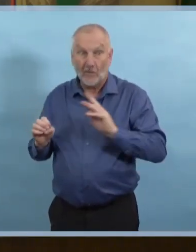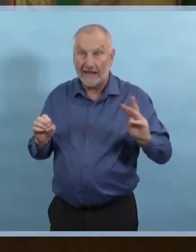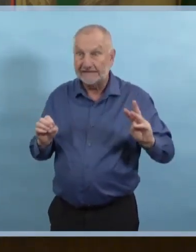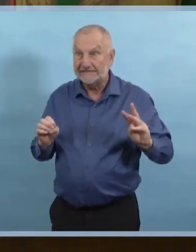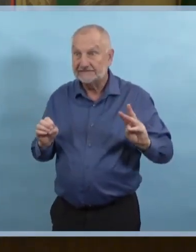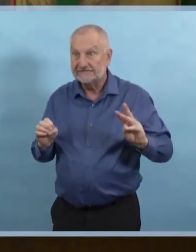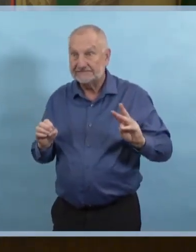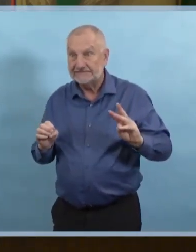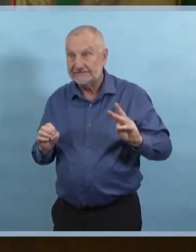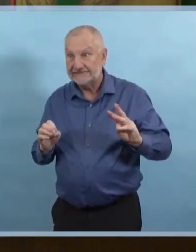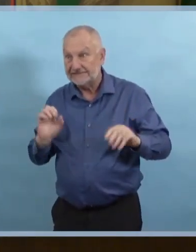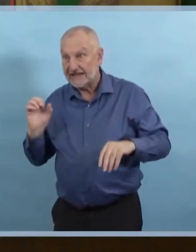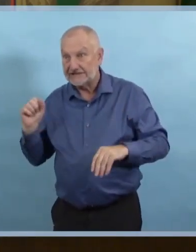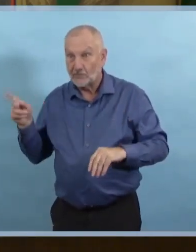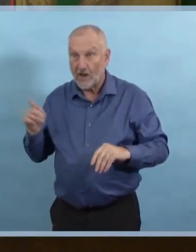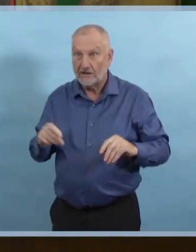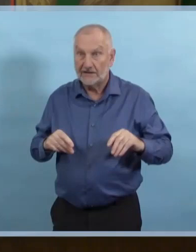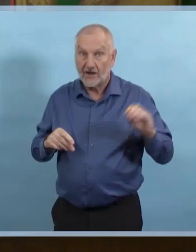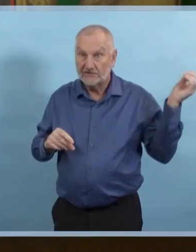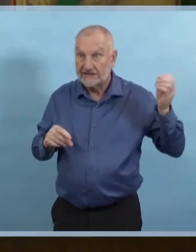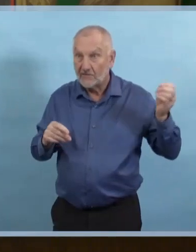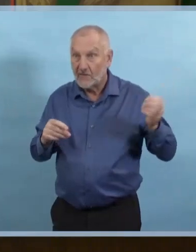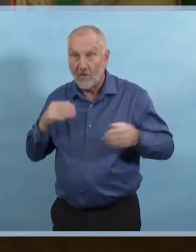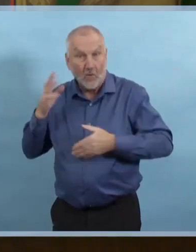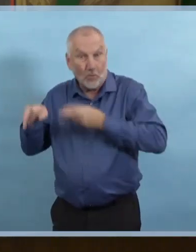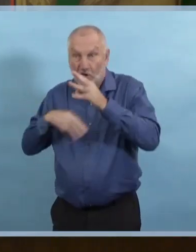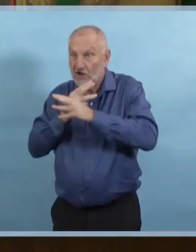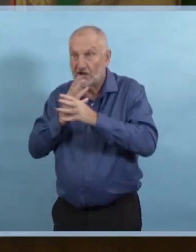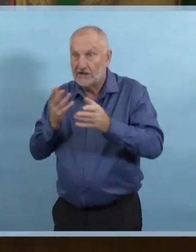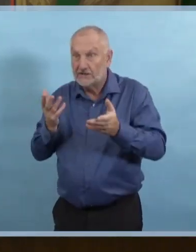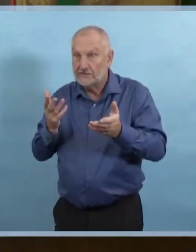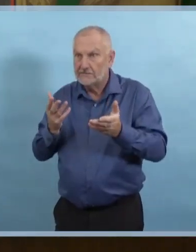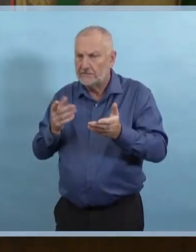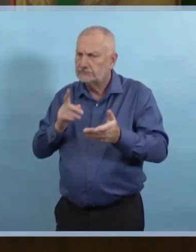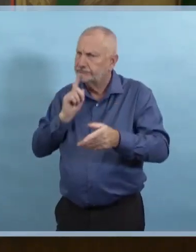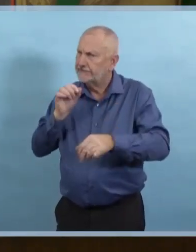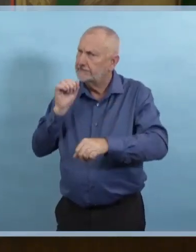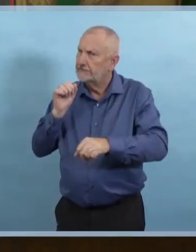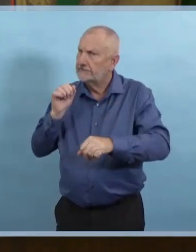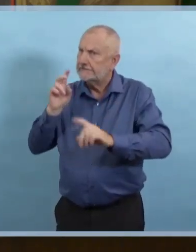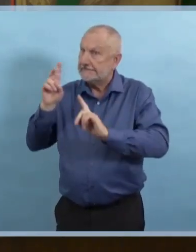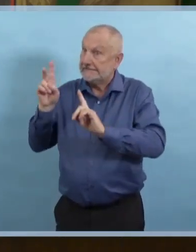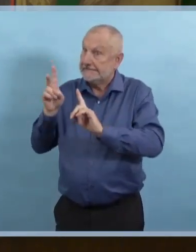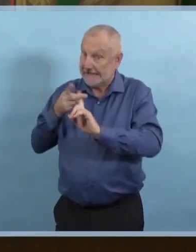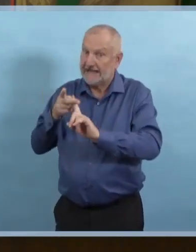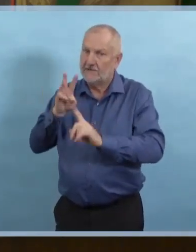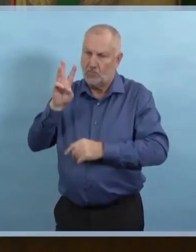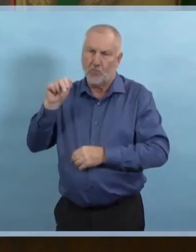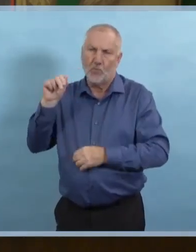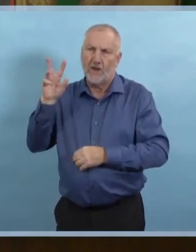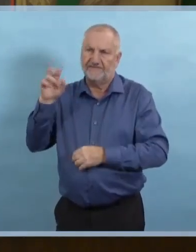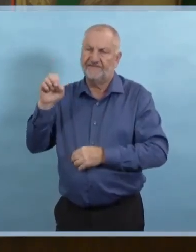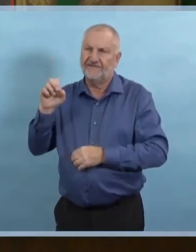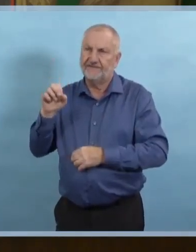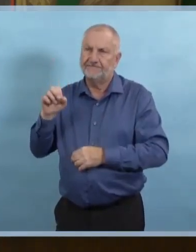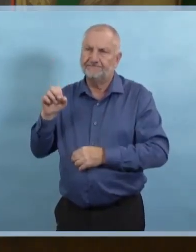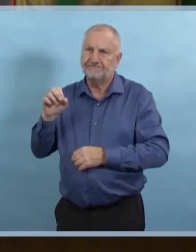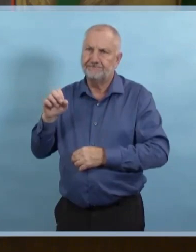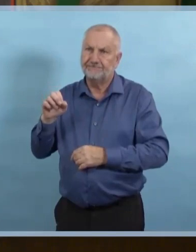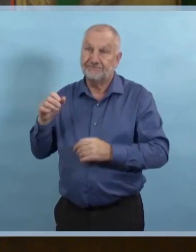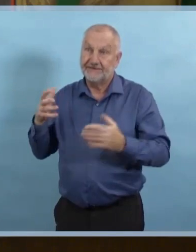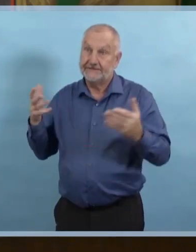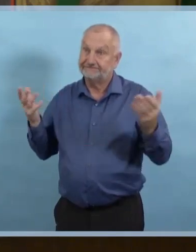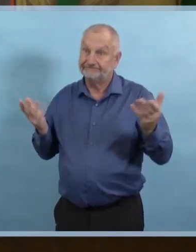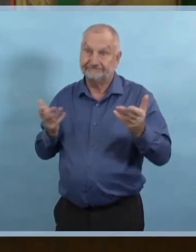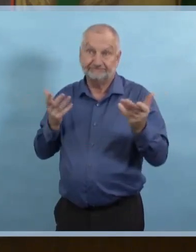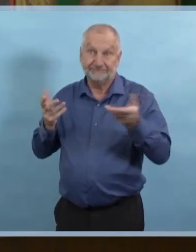dans la plupart des administrations. Et nous allons continuer à surveiller la situation. Nous